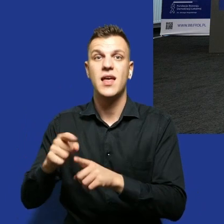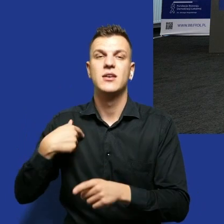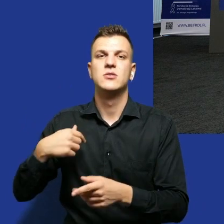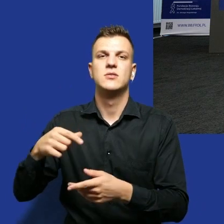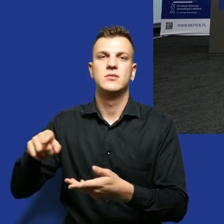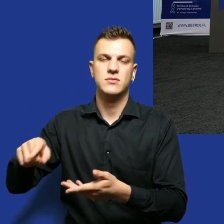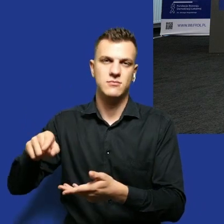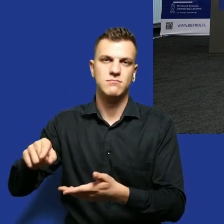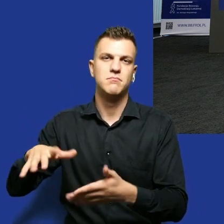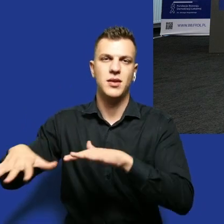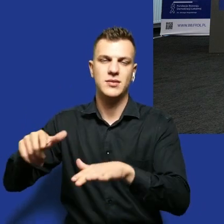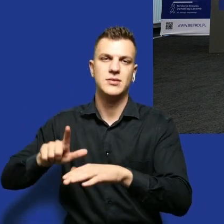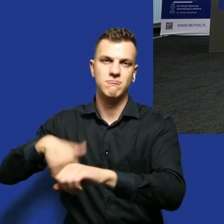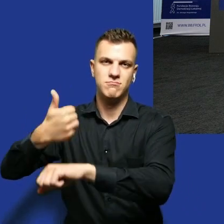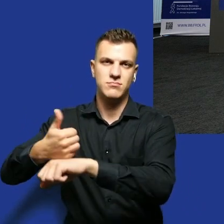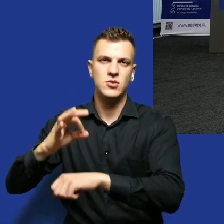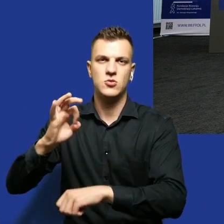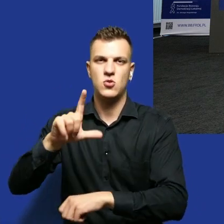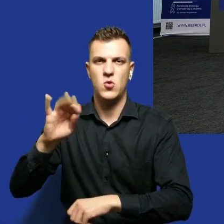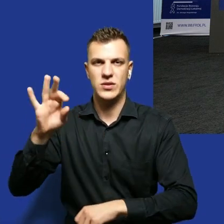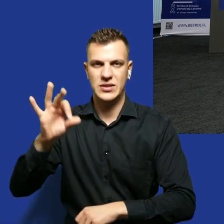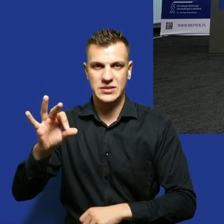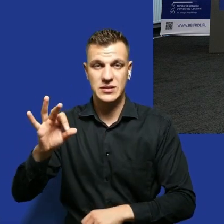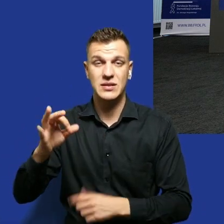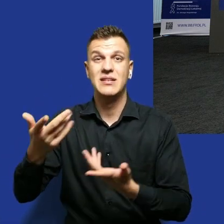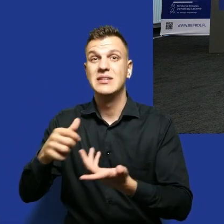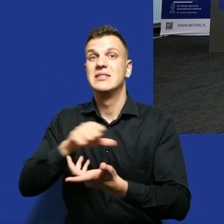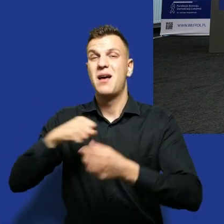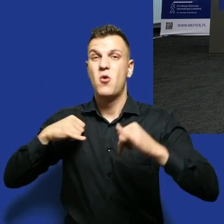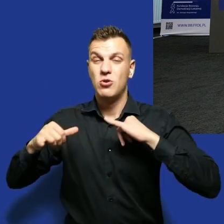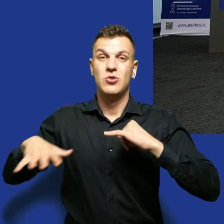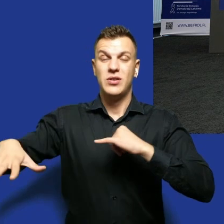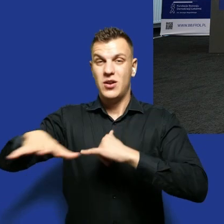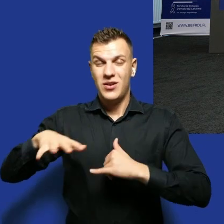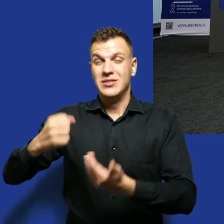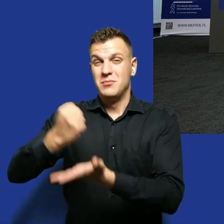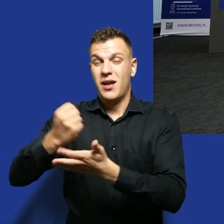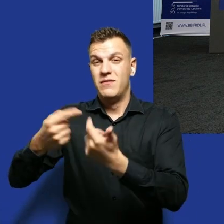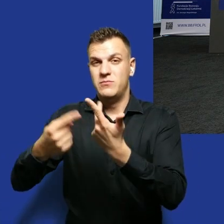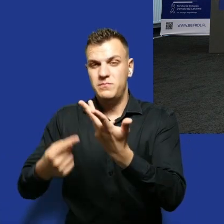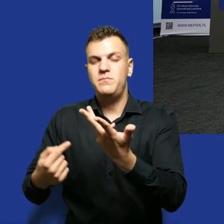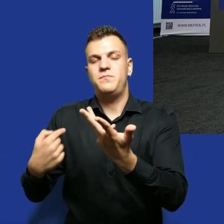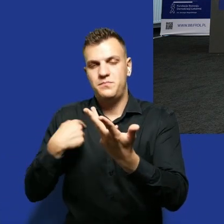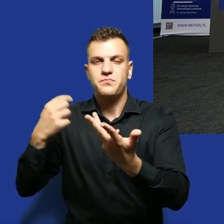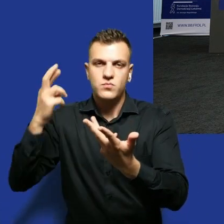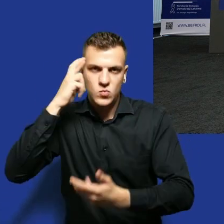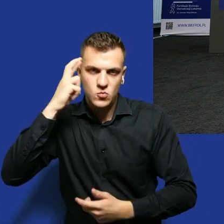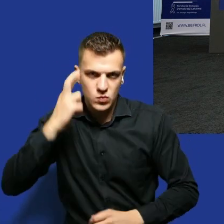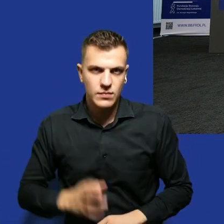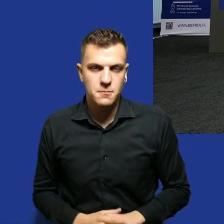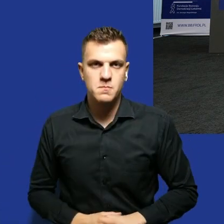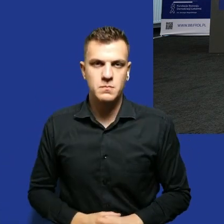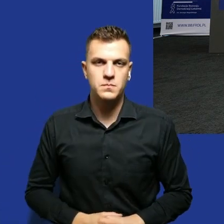letnicy, więc też poniekąd sprawy samorządu terytorialnego są mi bliskie. i